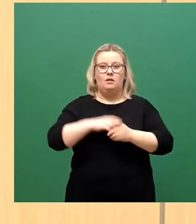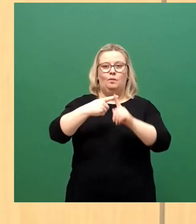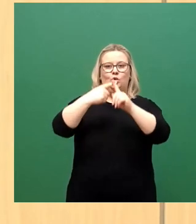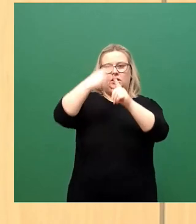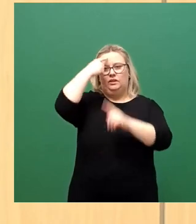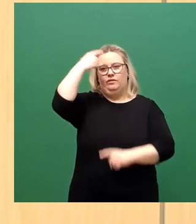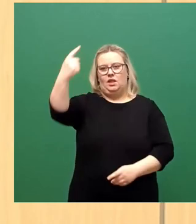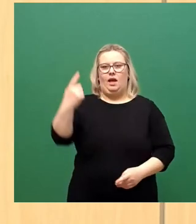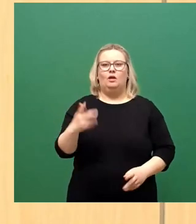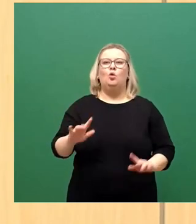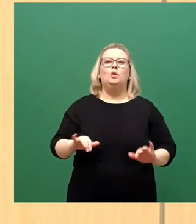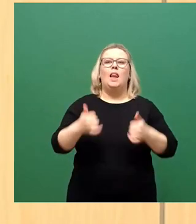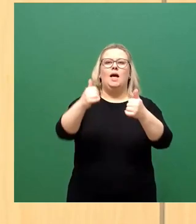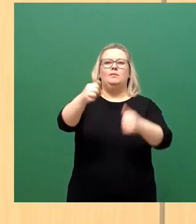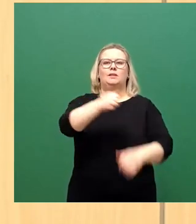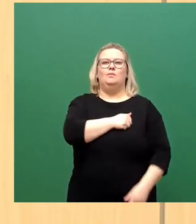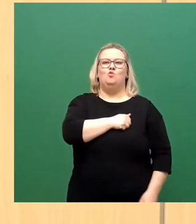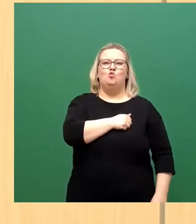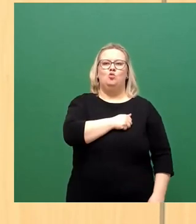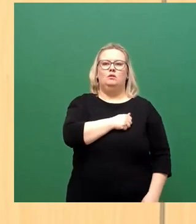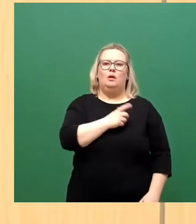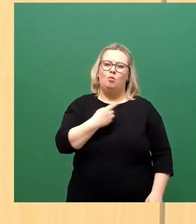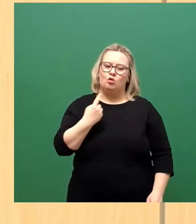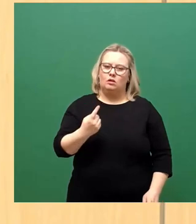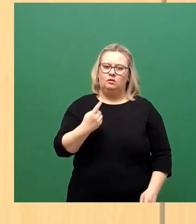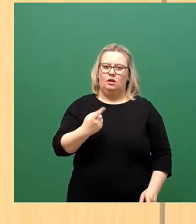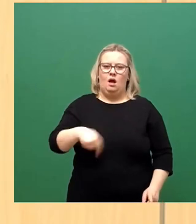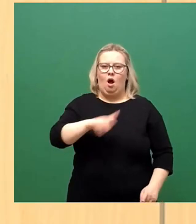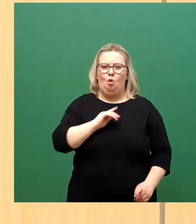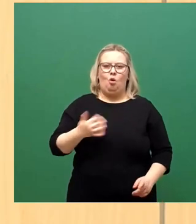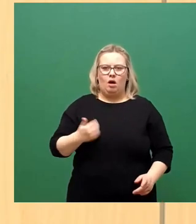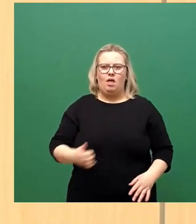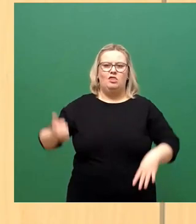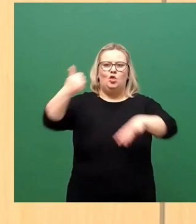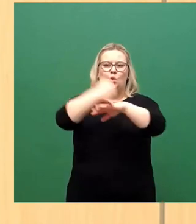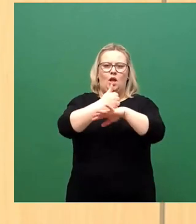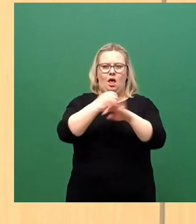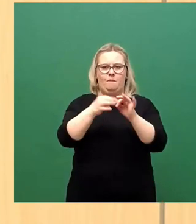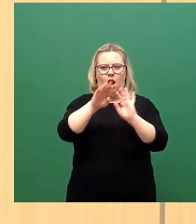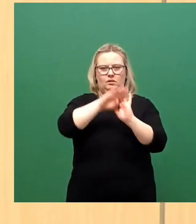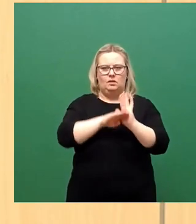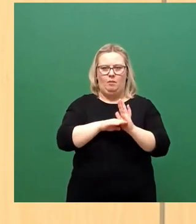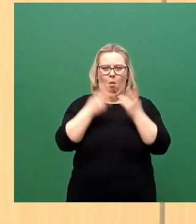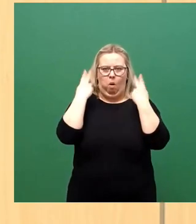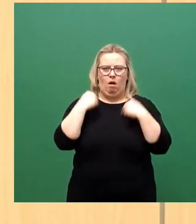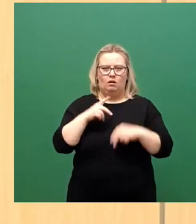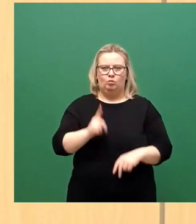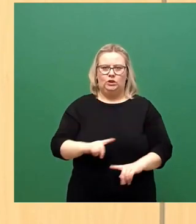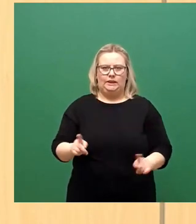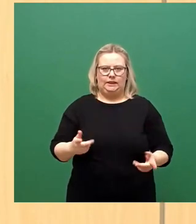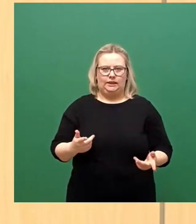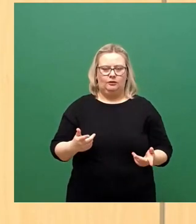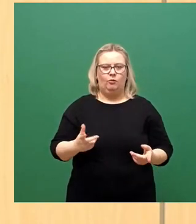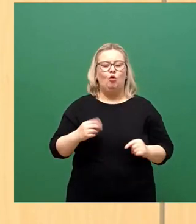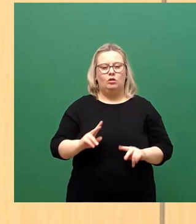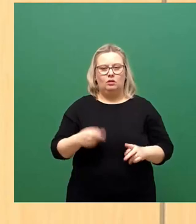Lebensmut, der vielen im Rahmen dieser totalitär anmusenden Maßnahmen verloren gegangen ist. Nichts davon findet sich